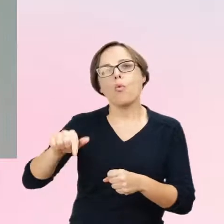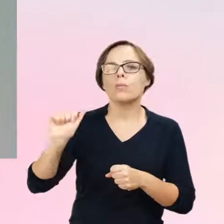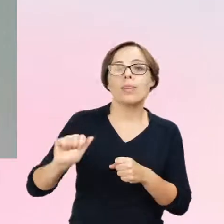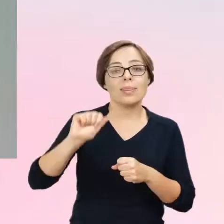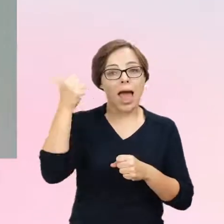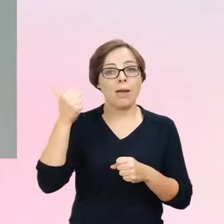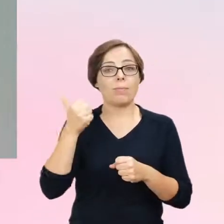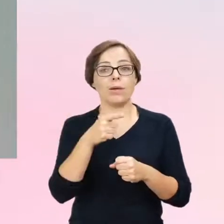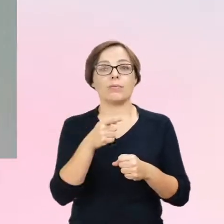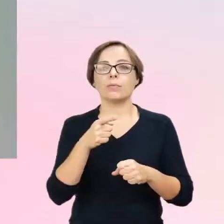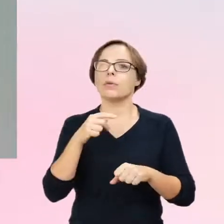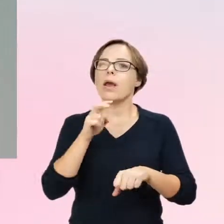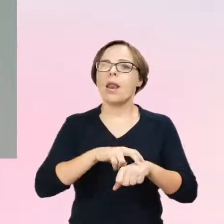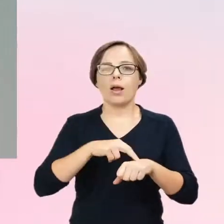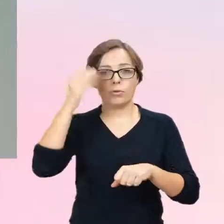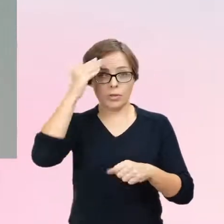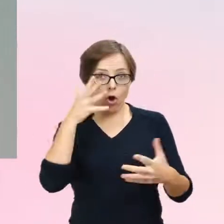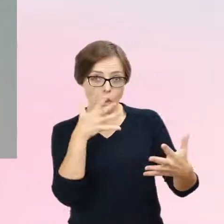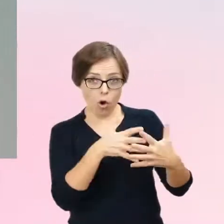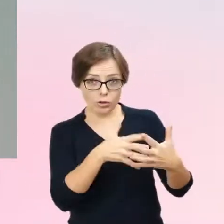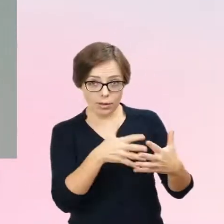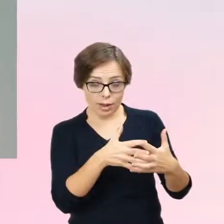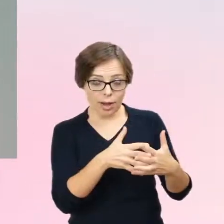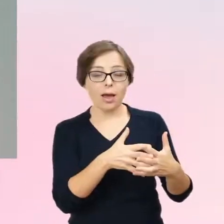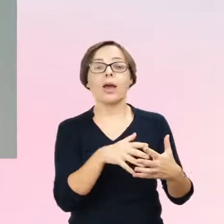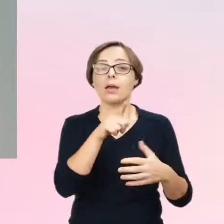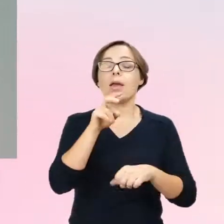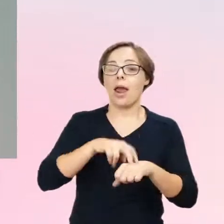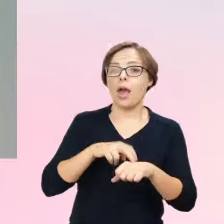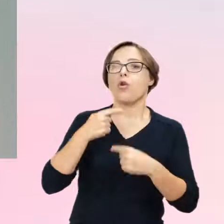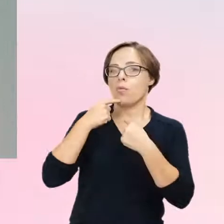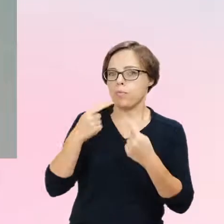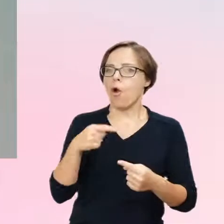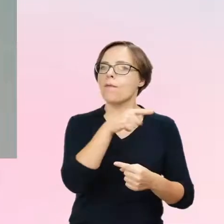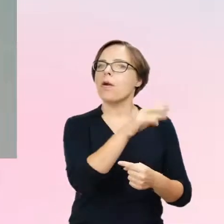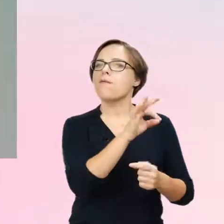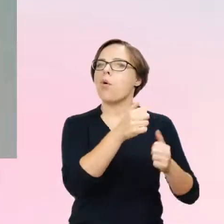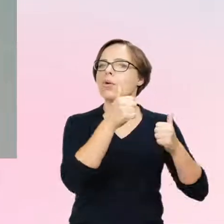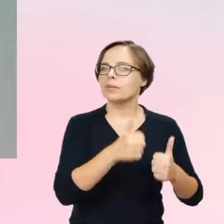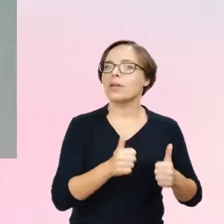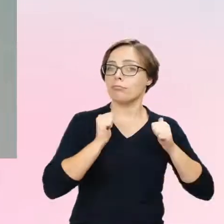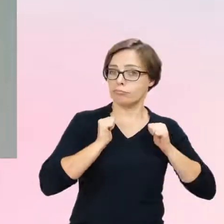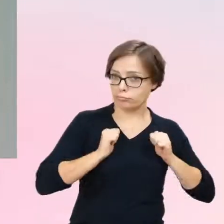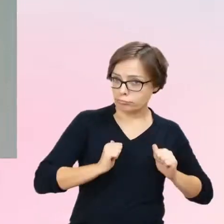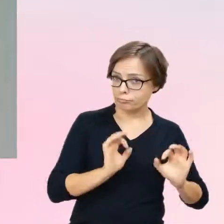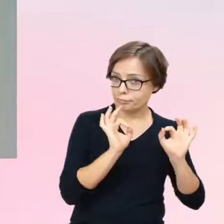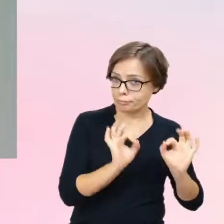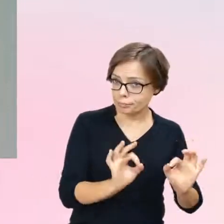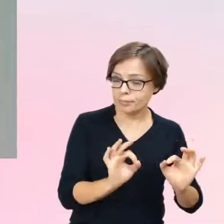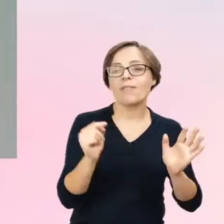psychiatra. Że stan dziecka jest wystarczająco stabilny, żeby ono było w stanie jakby sobie tą